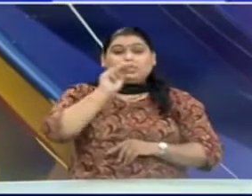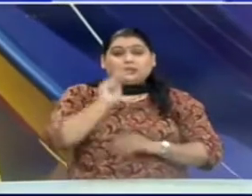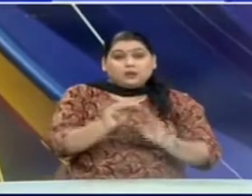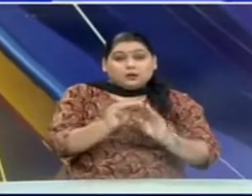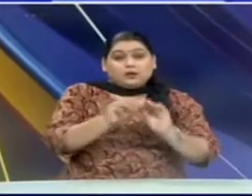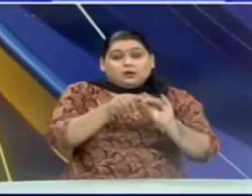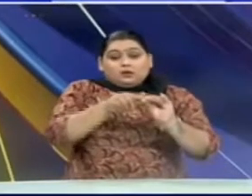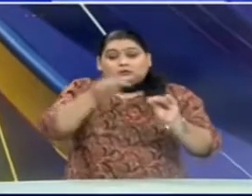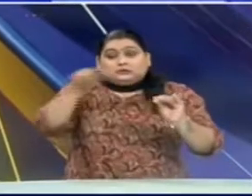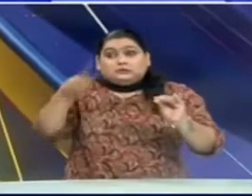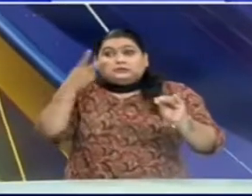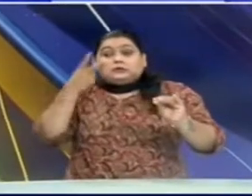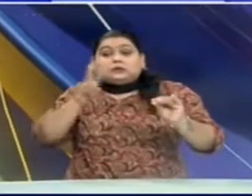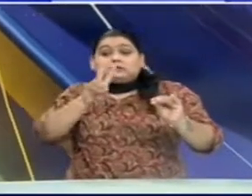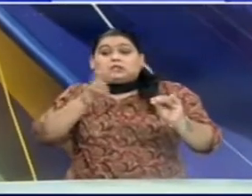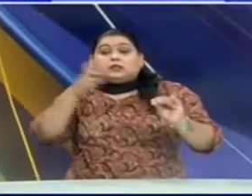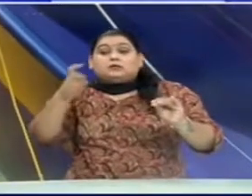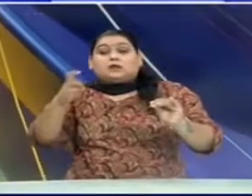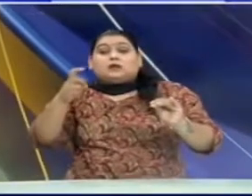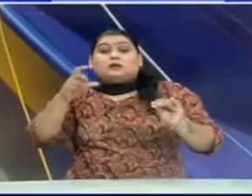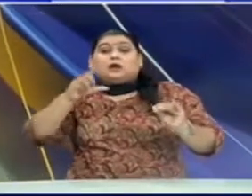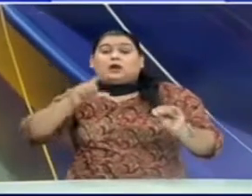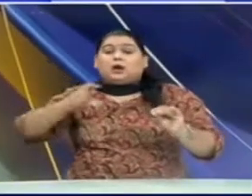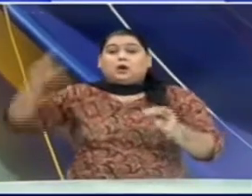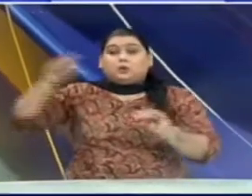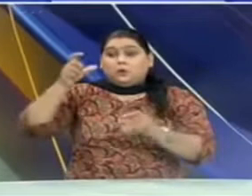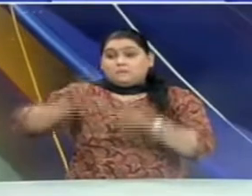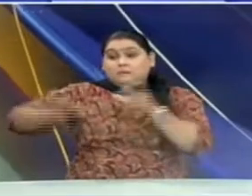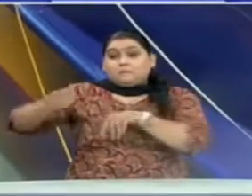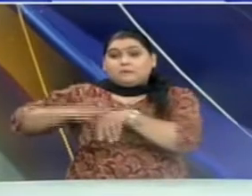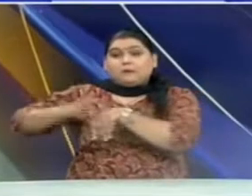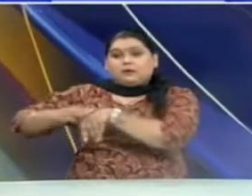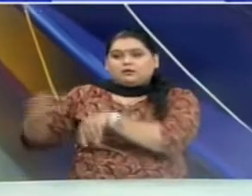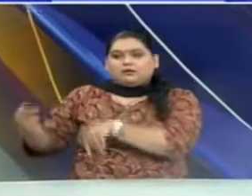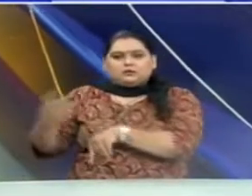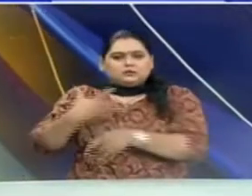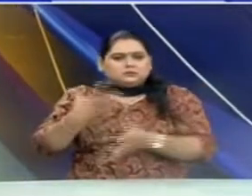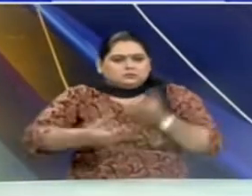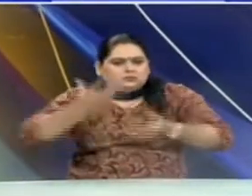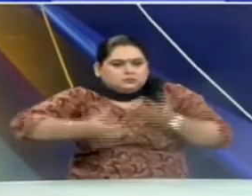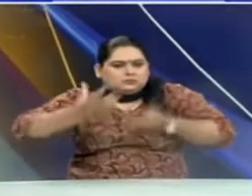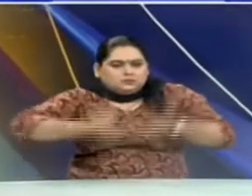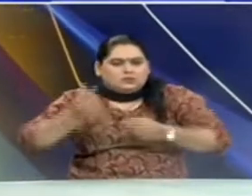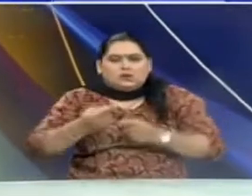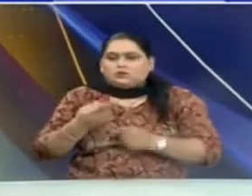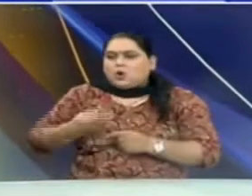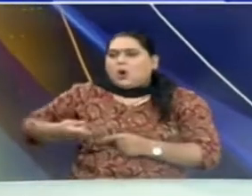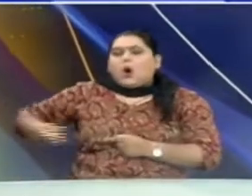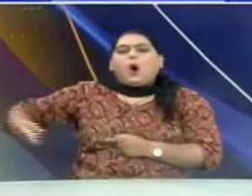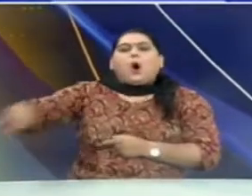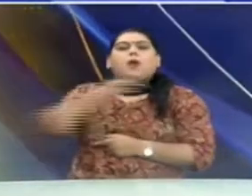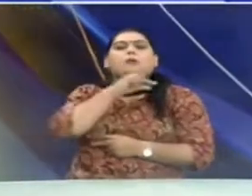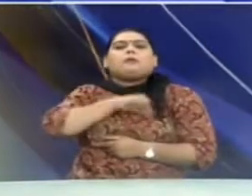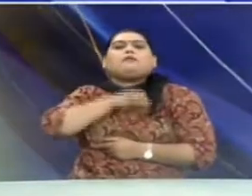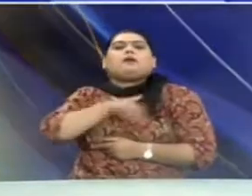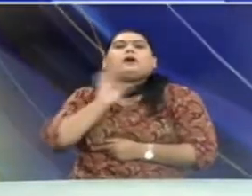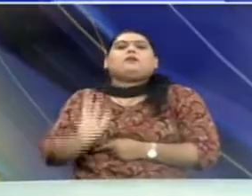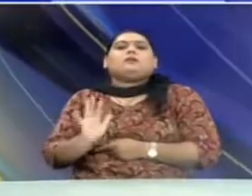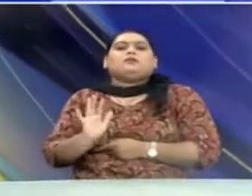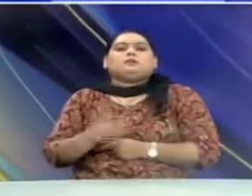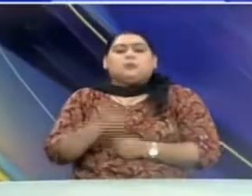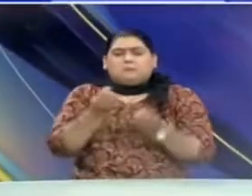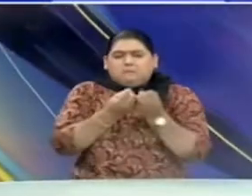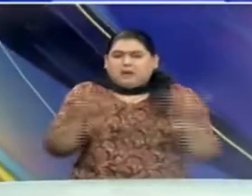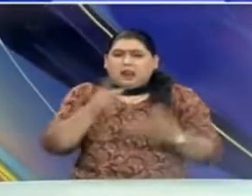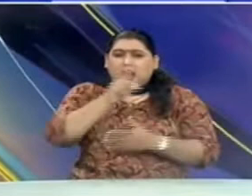27 करोड से जादा उनके सदस्यों को जैम पोर्टल से खरीद का लाब मिल पाएगा और ये जो लाखों लोग